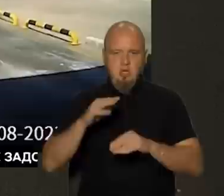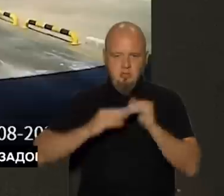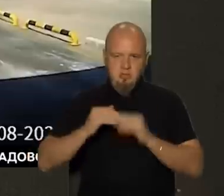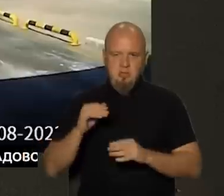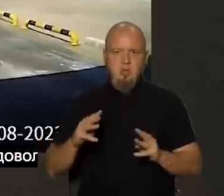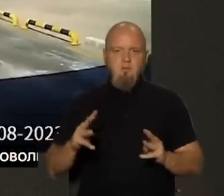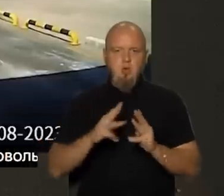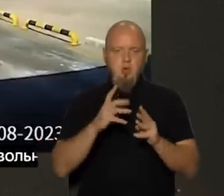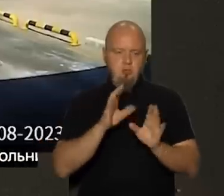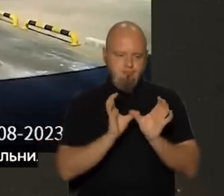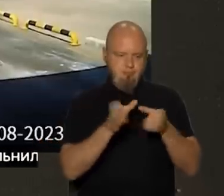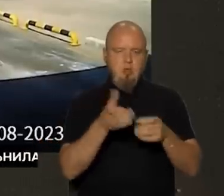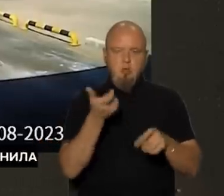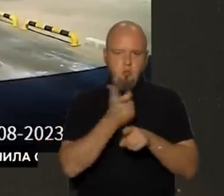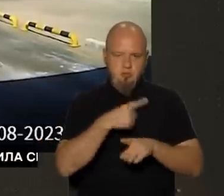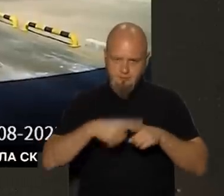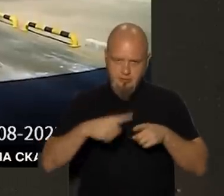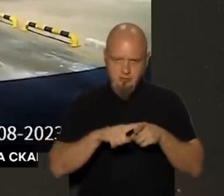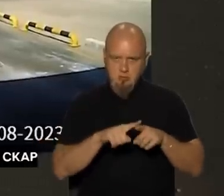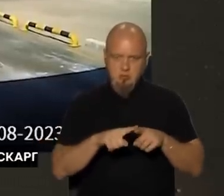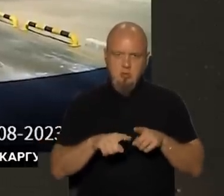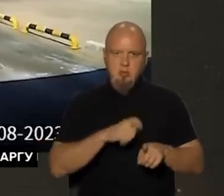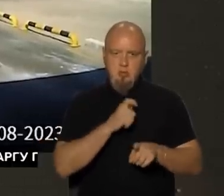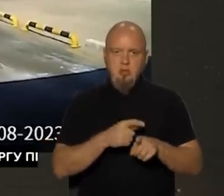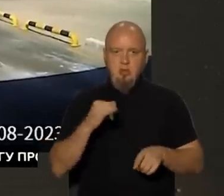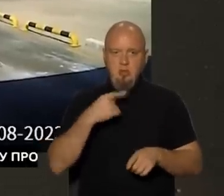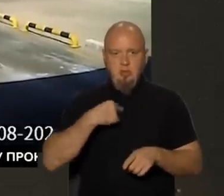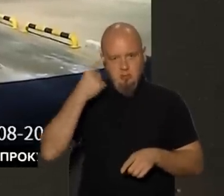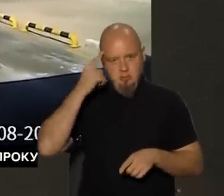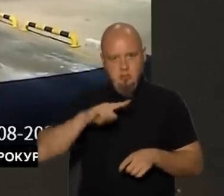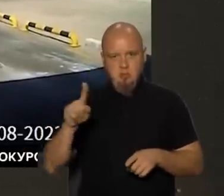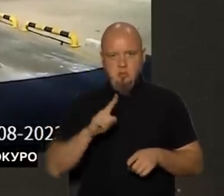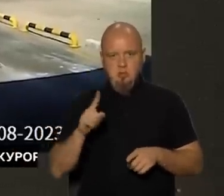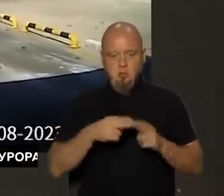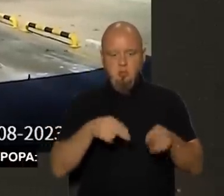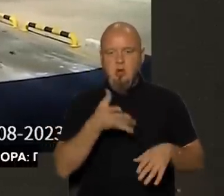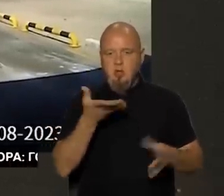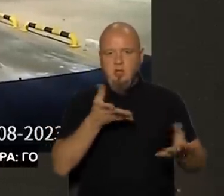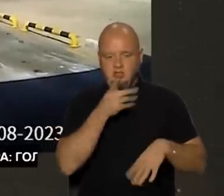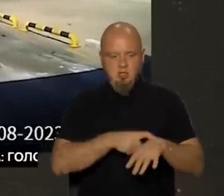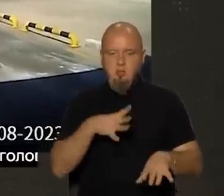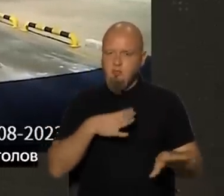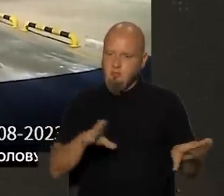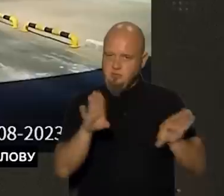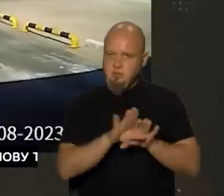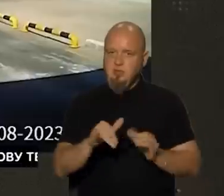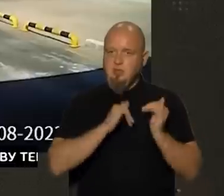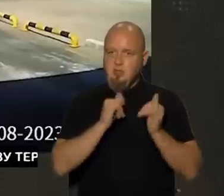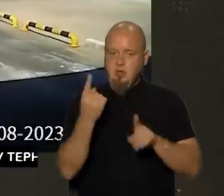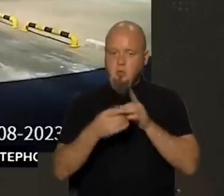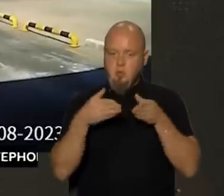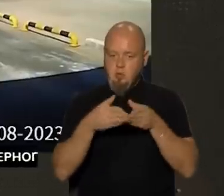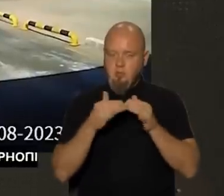взяти під контроль дуже швидко. І я знаю, що порт на якийсь час був закритий. І для руху